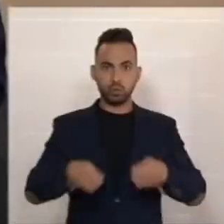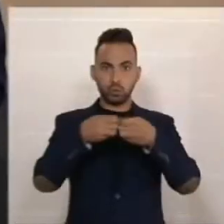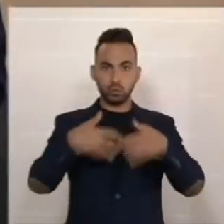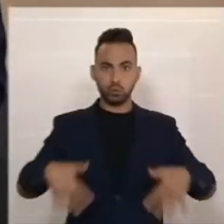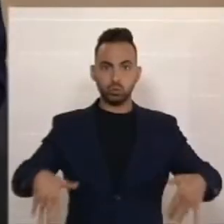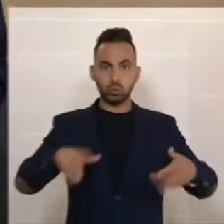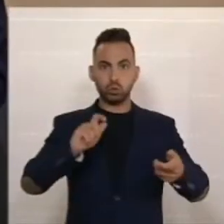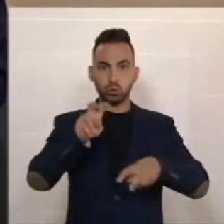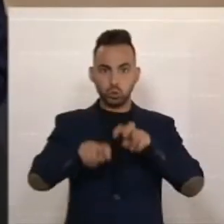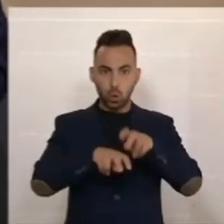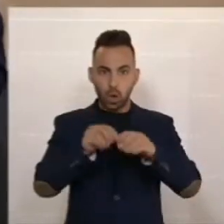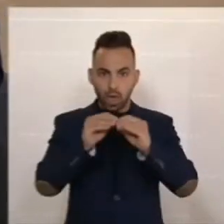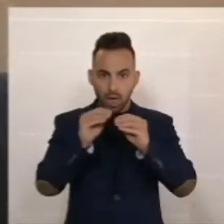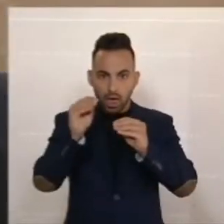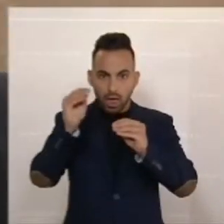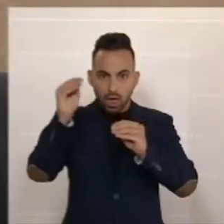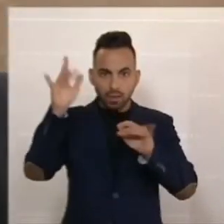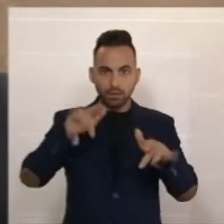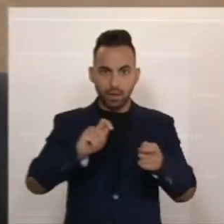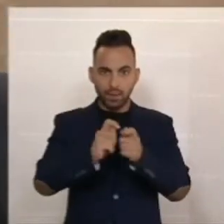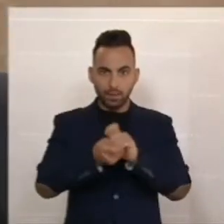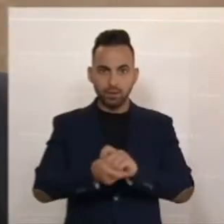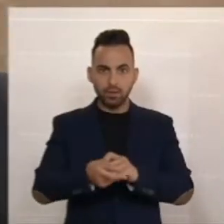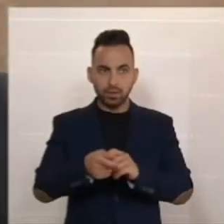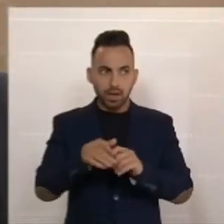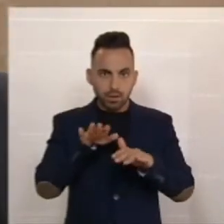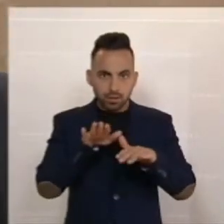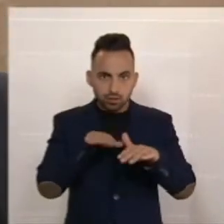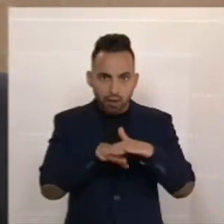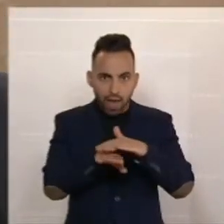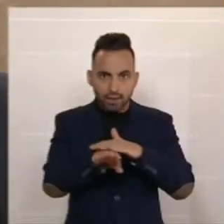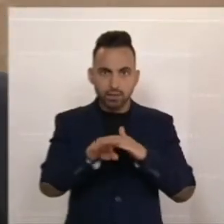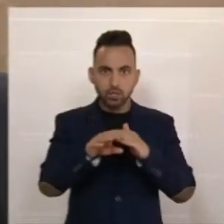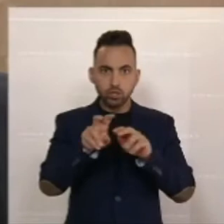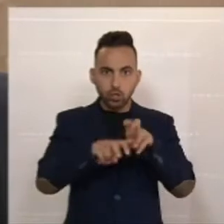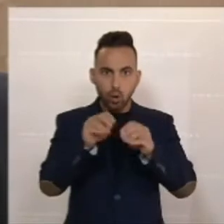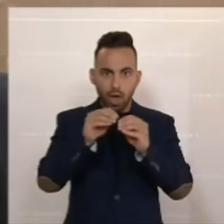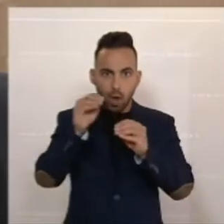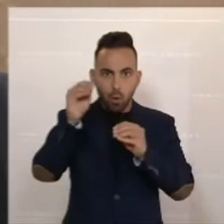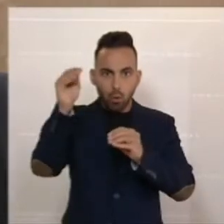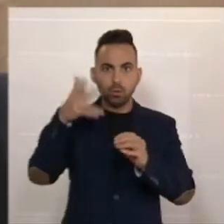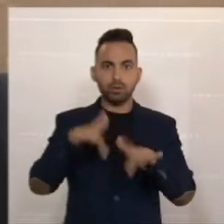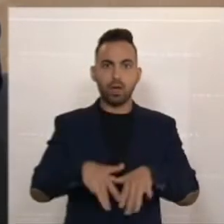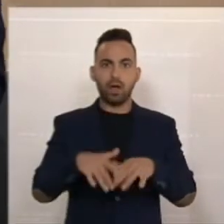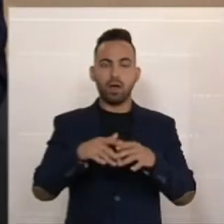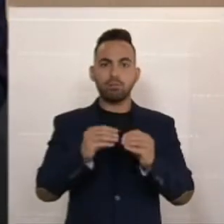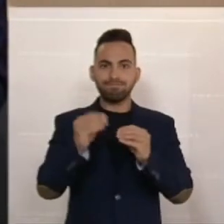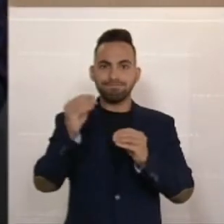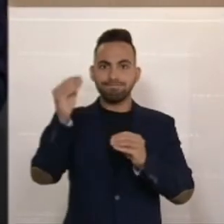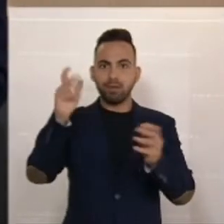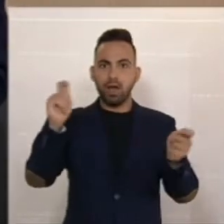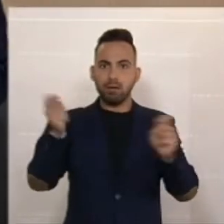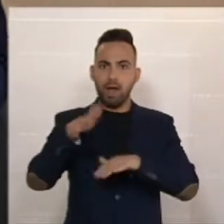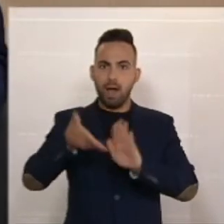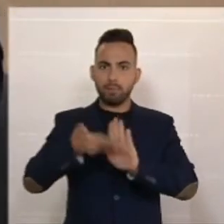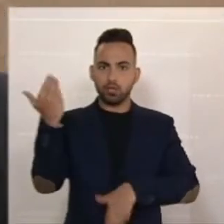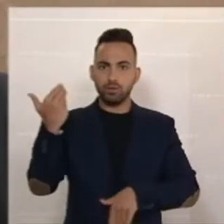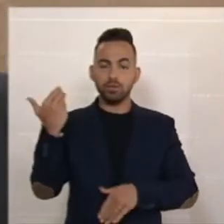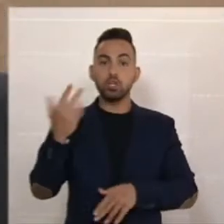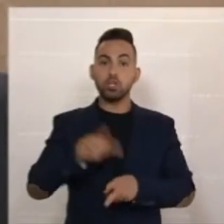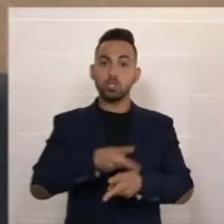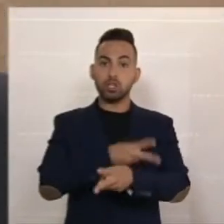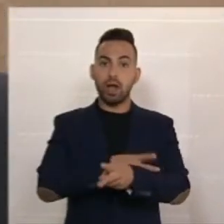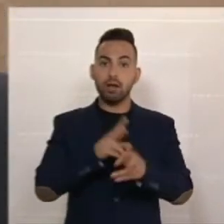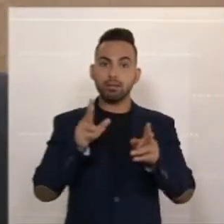Steuerprogression, die schleichende Steuererhöhung wird abgeschafft zu 100 Prozent. Der Staat behält sich einen Handlungsspielraum genau für die